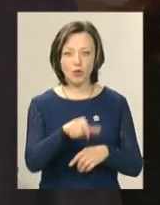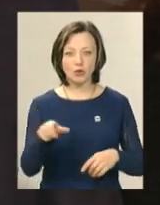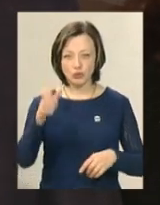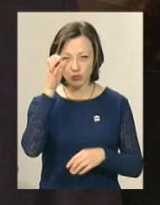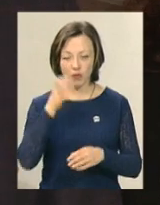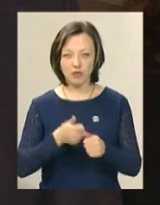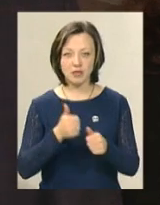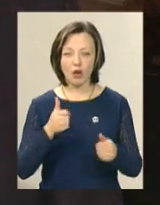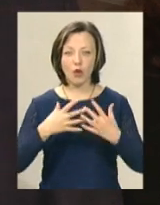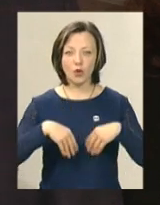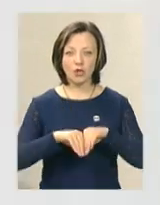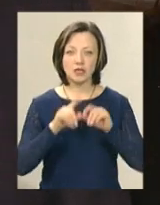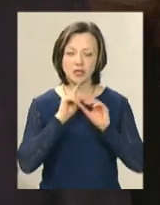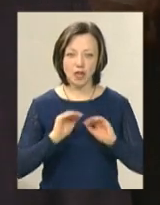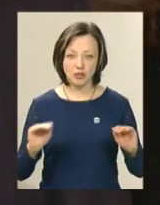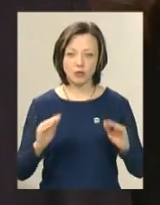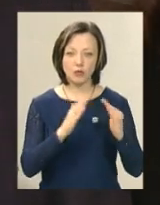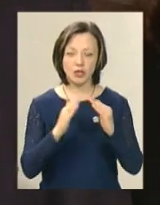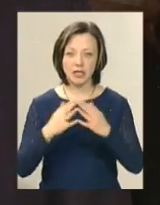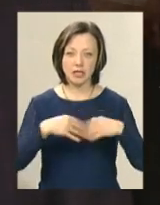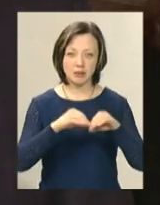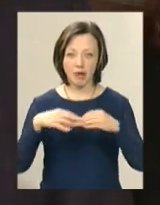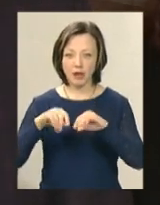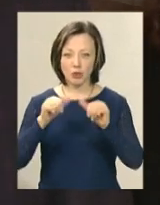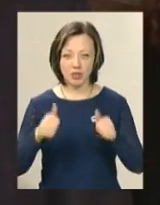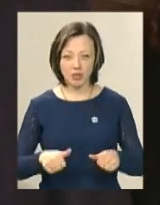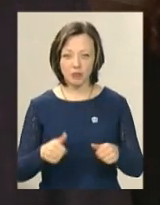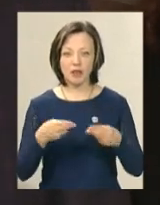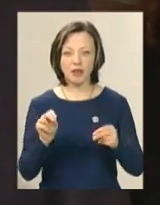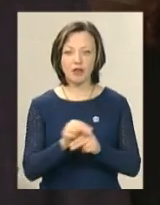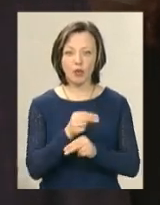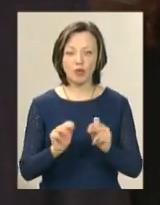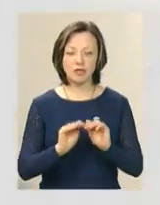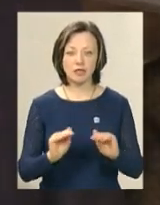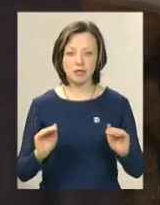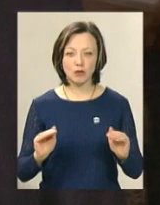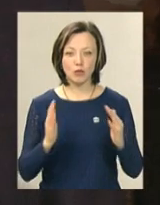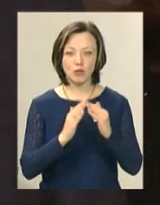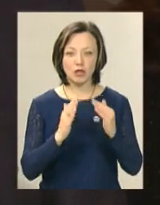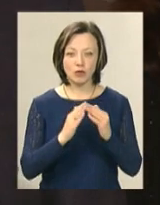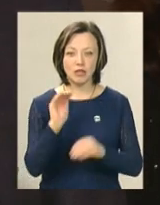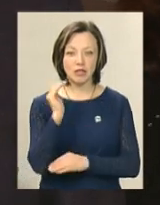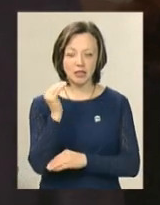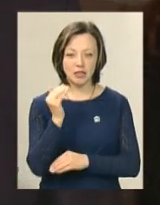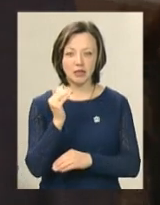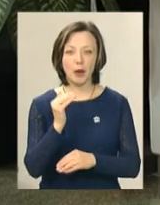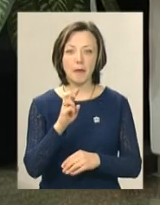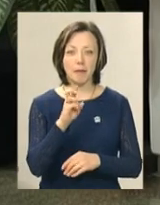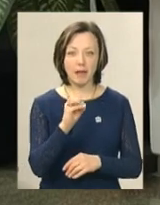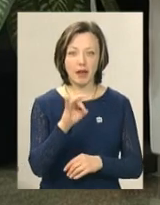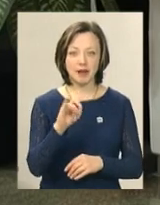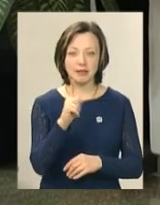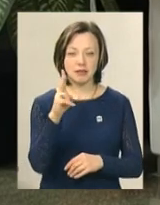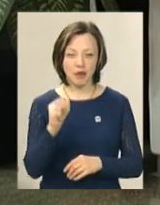розумовою ставлістю родини затишок, будинкам сімейного типу, де виховуються діти, будинку дитини Берізка.